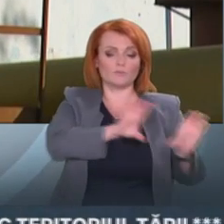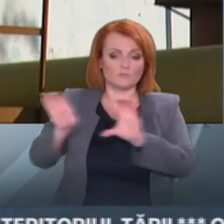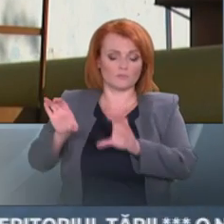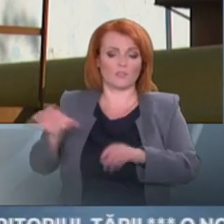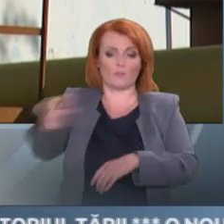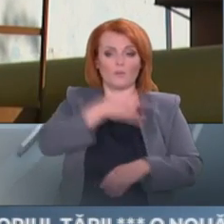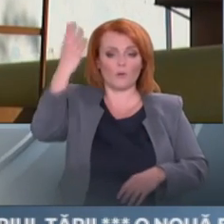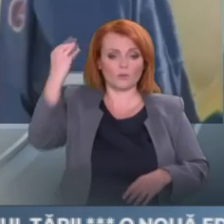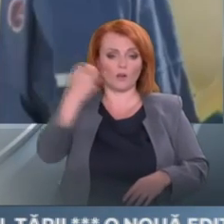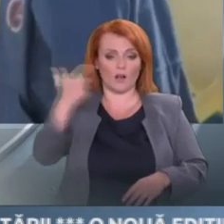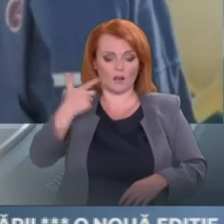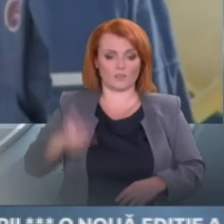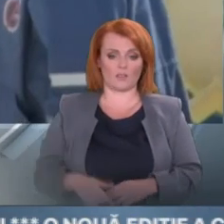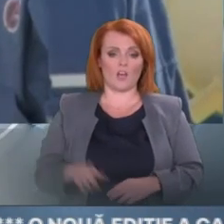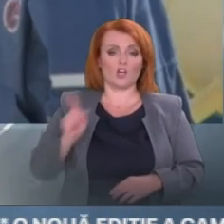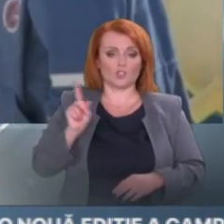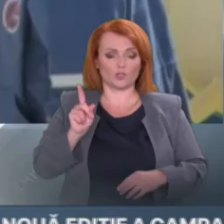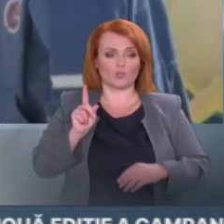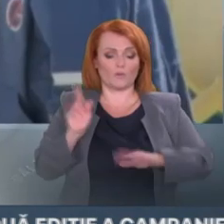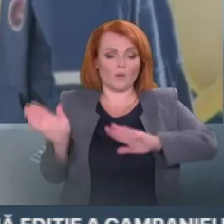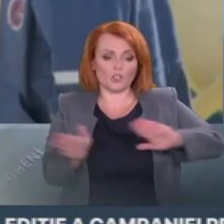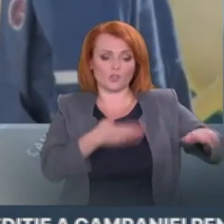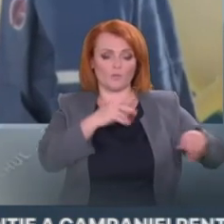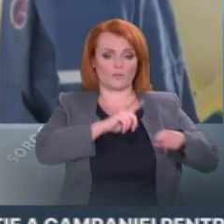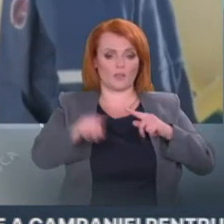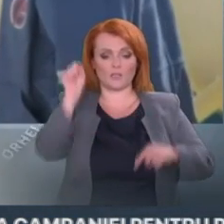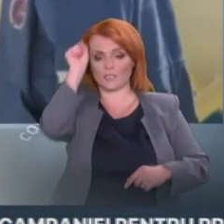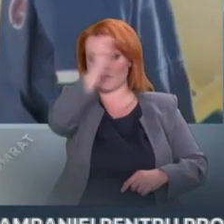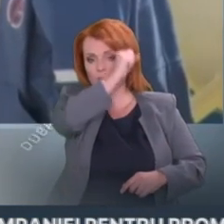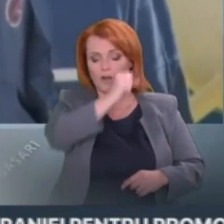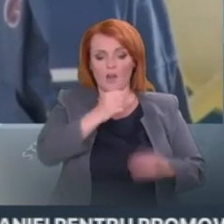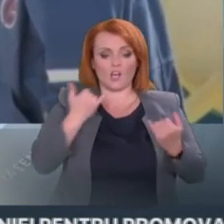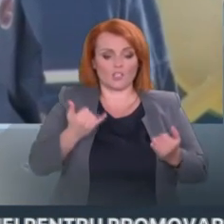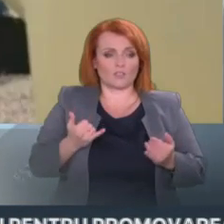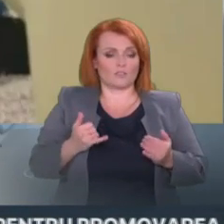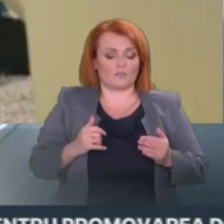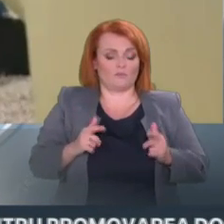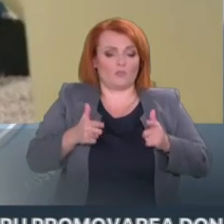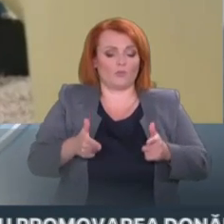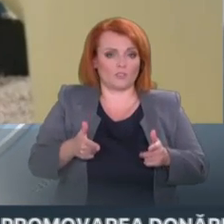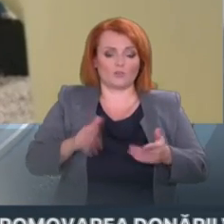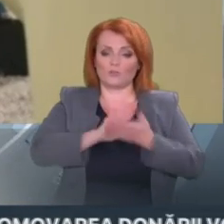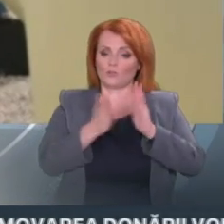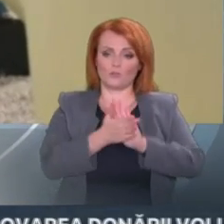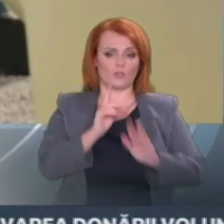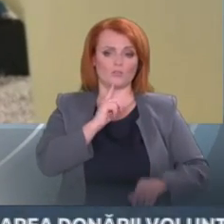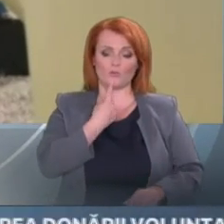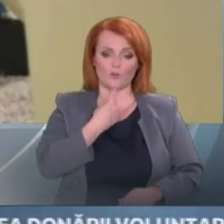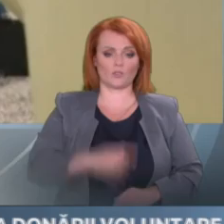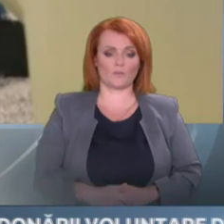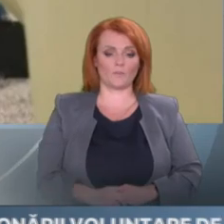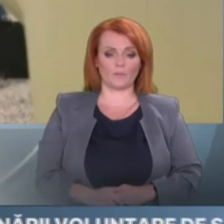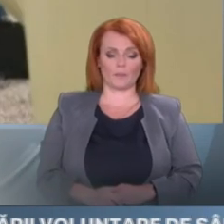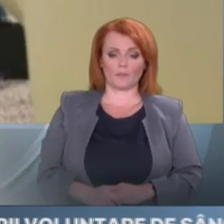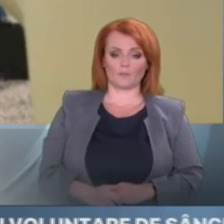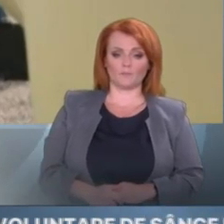în continuare, deci pentru a depăși sezonul de încălzire. Noi abia întreabă în situații cu turbulențe foarte mari. Și cred că nu se